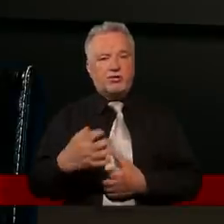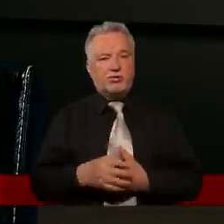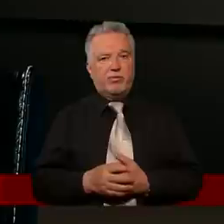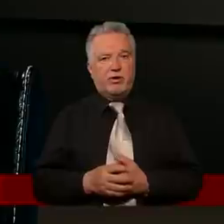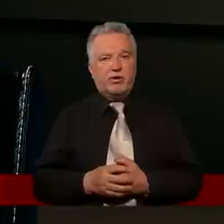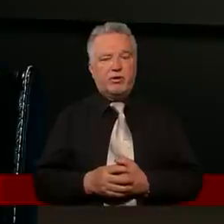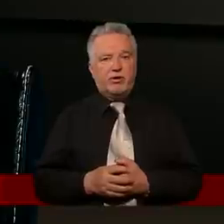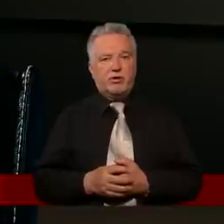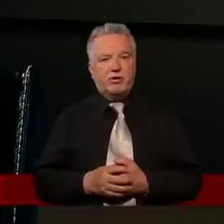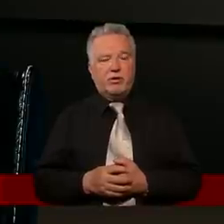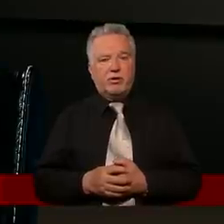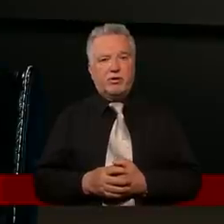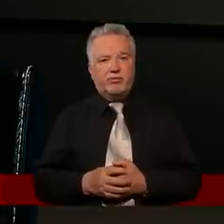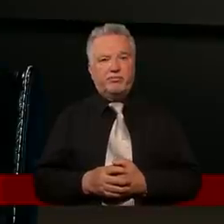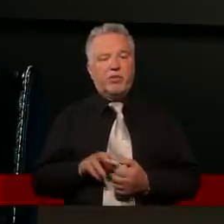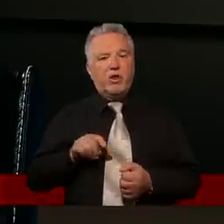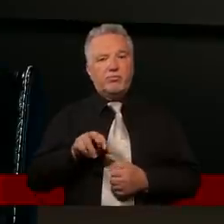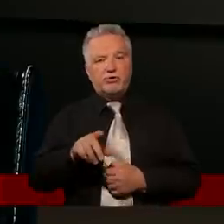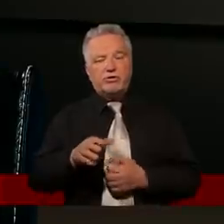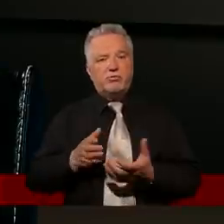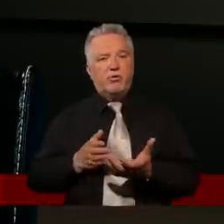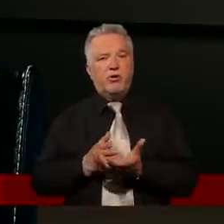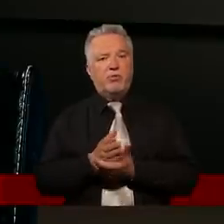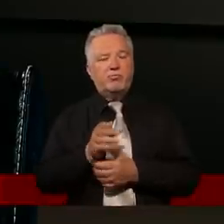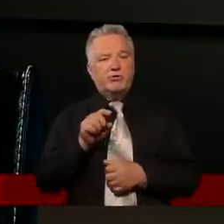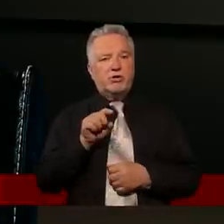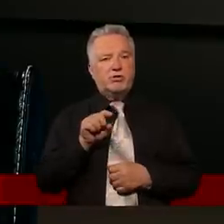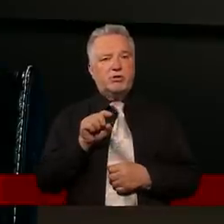Niby też oczywisty, czyli przeszliśmy przez to